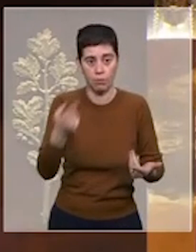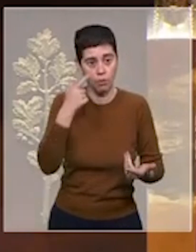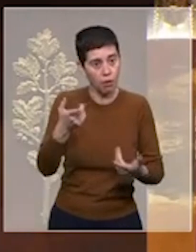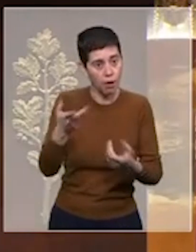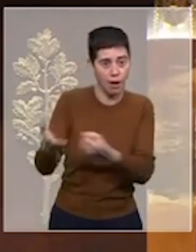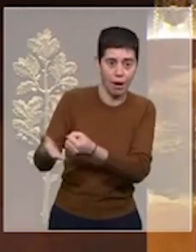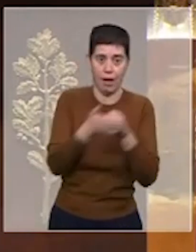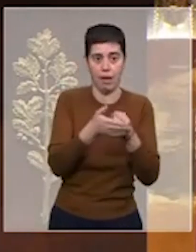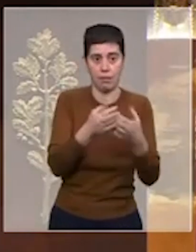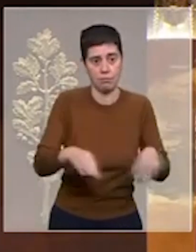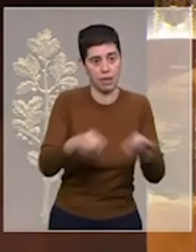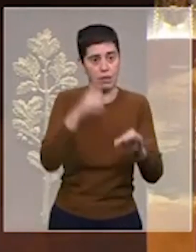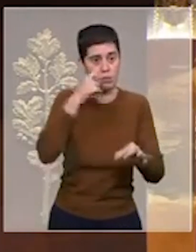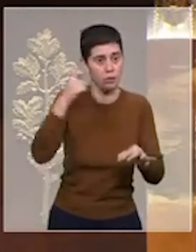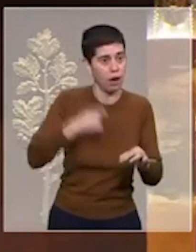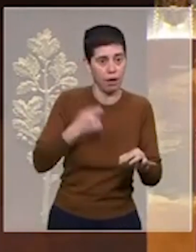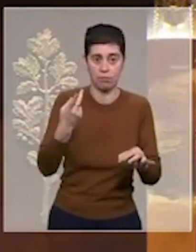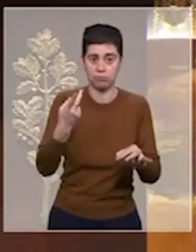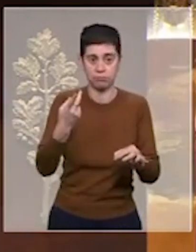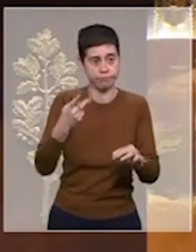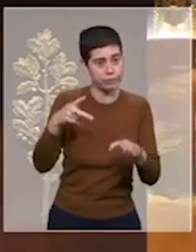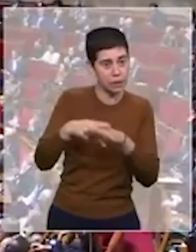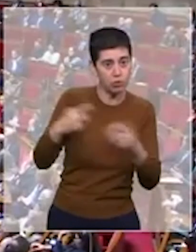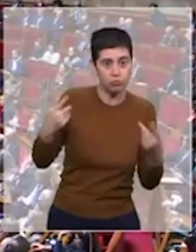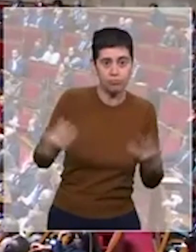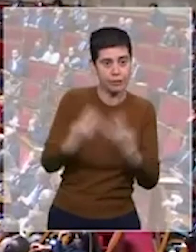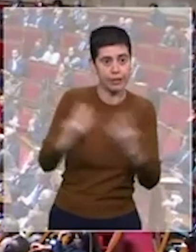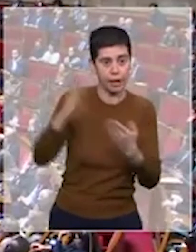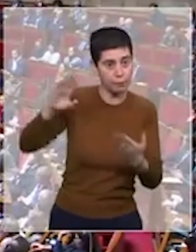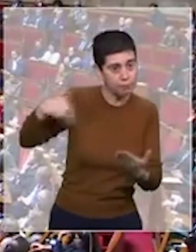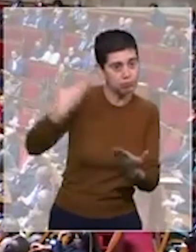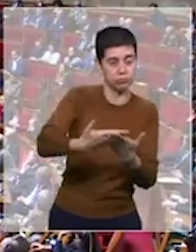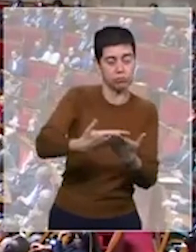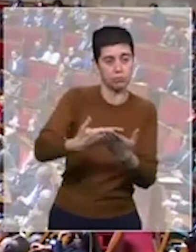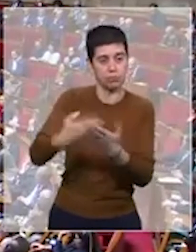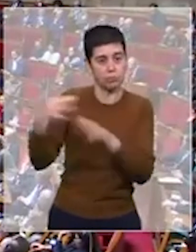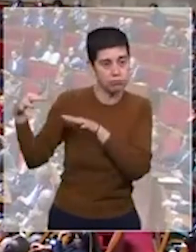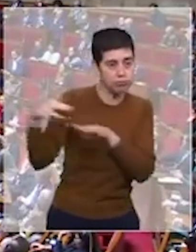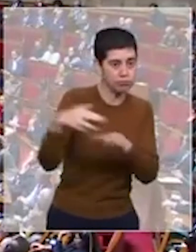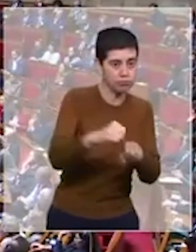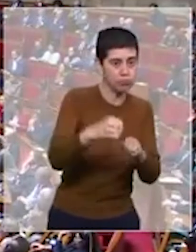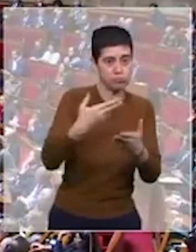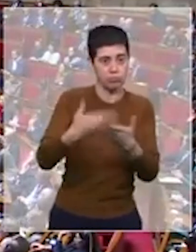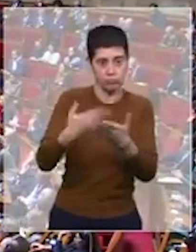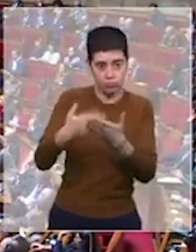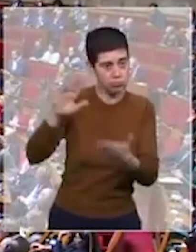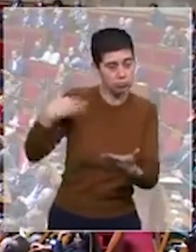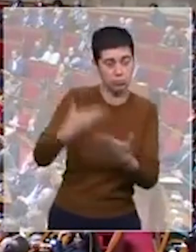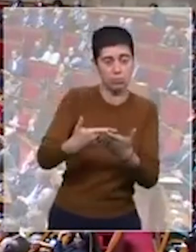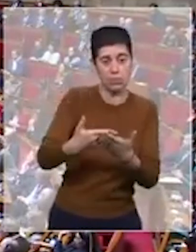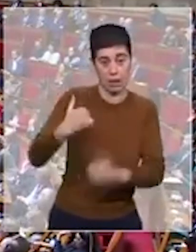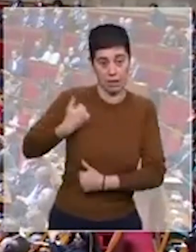apporté à l'Ukraine depuis le début de cette agression à grande échelle contre l'Ukraine et avant tout pour l'aide militaire.